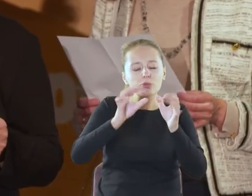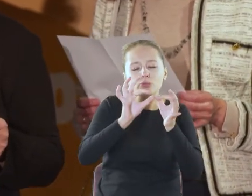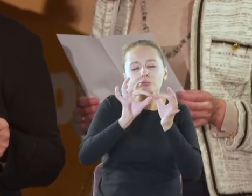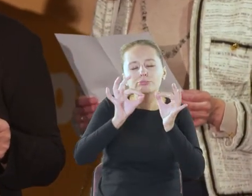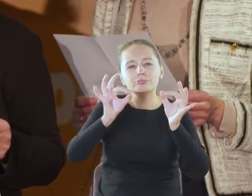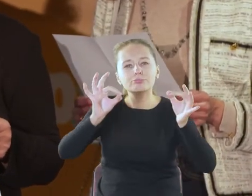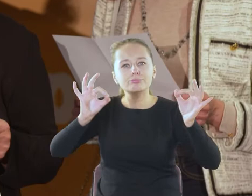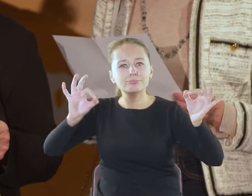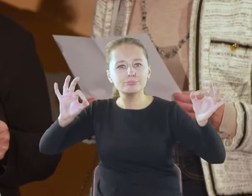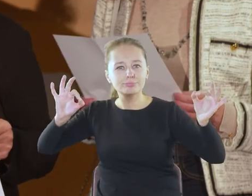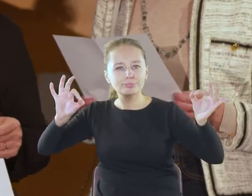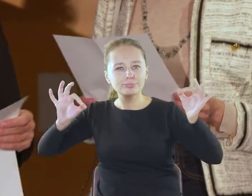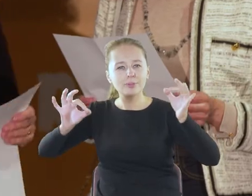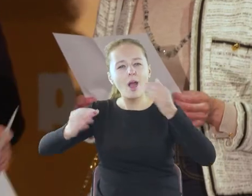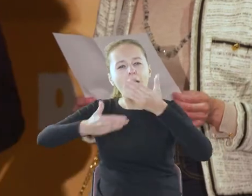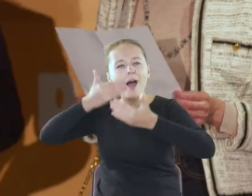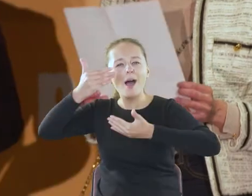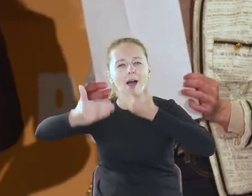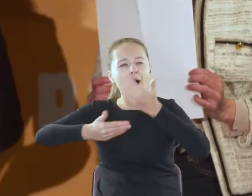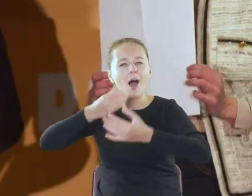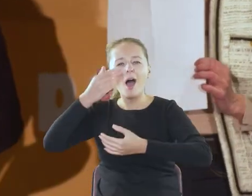by nas mogła pociągać.